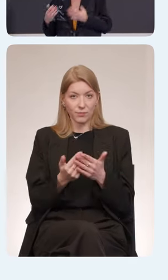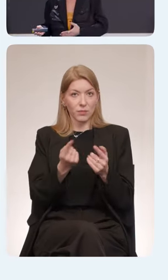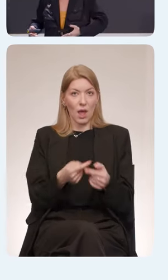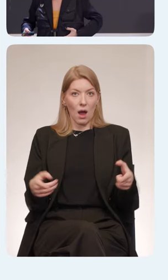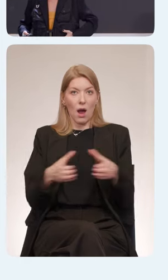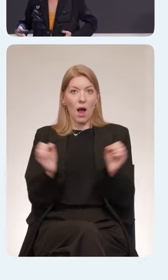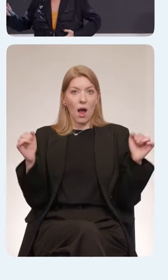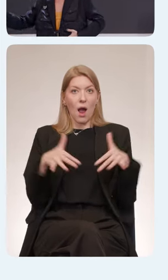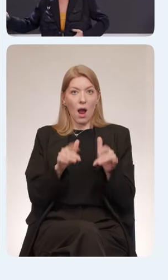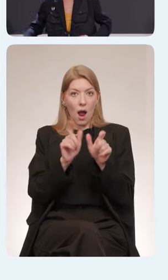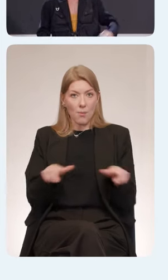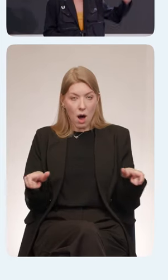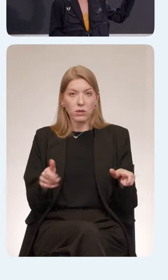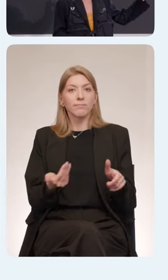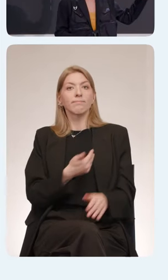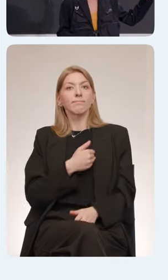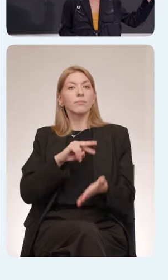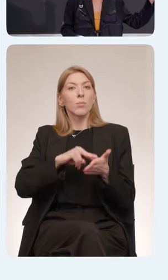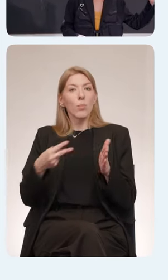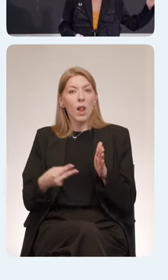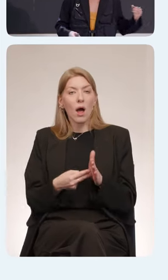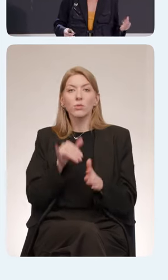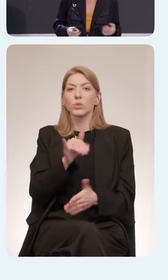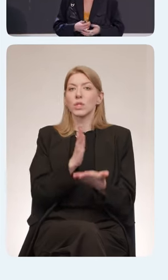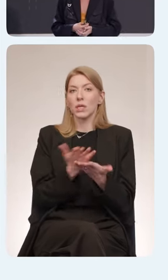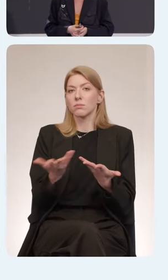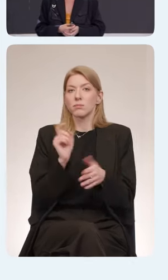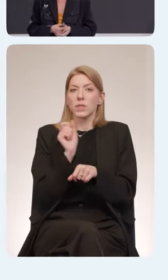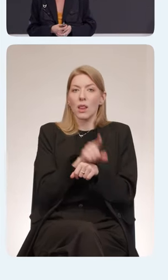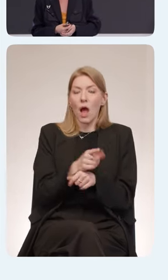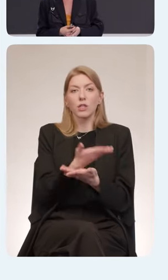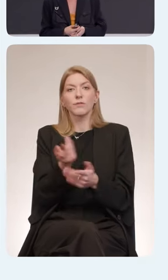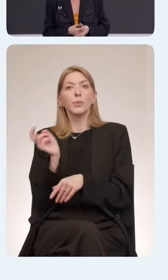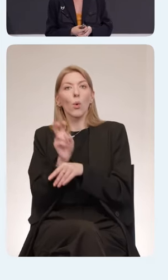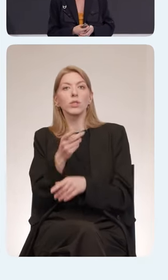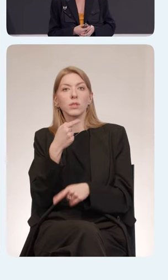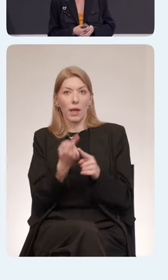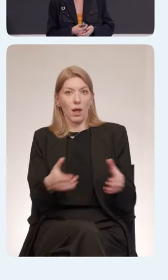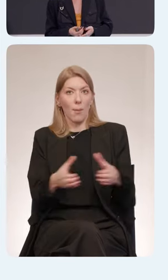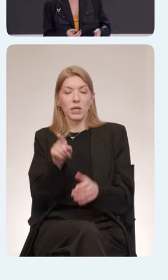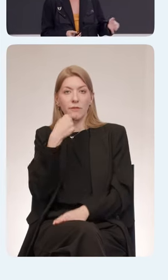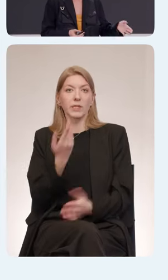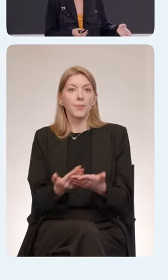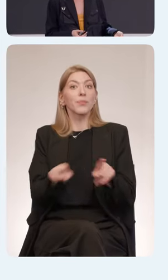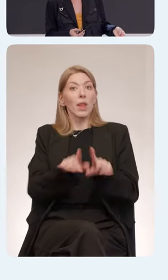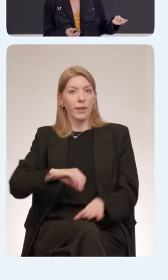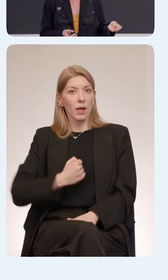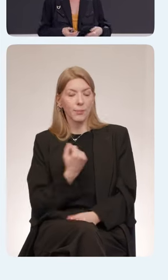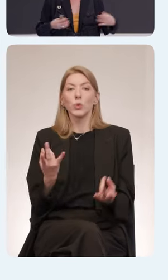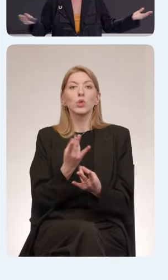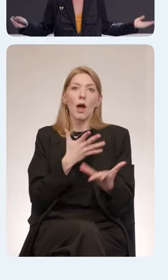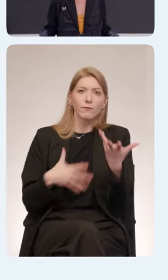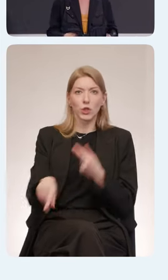она запланировалась на весь год, у них там финансовые KPI стоят, вы приходите и говорите так. Ну, короче, ребят, надо все поменять.